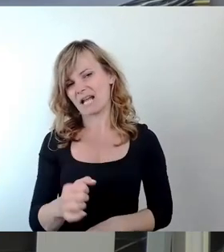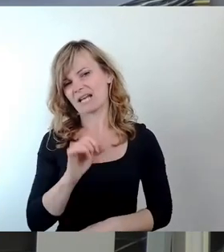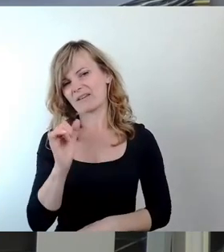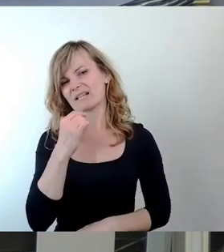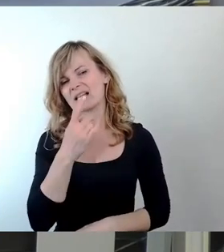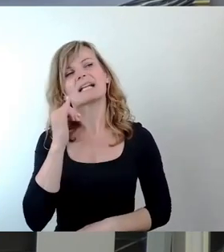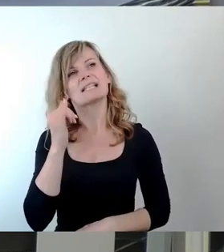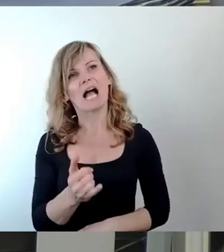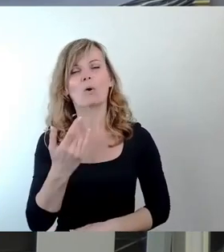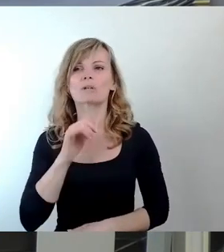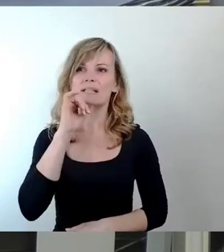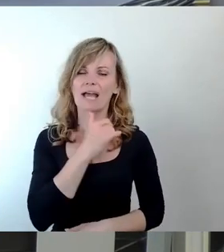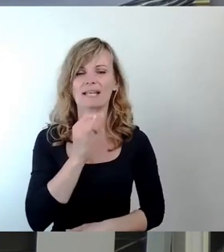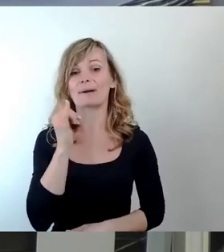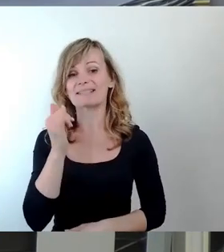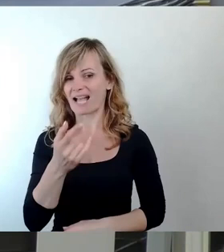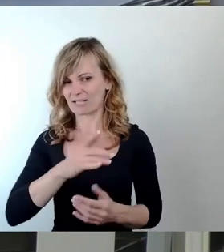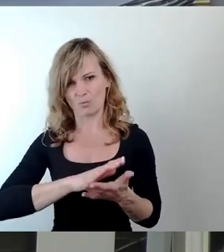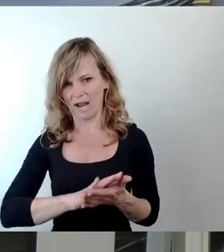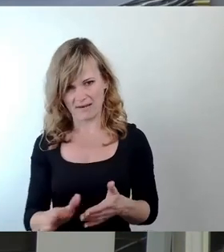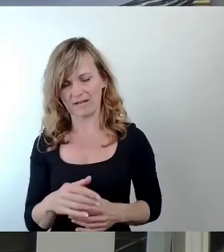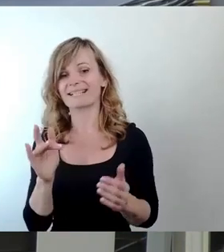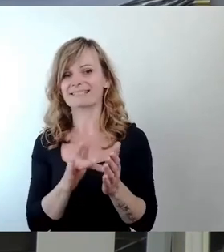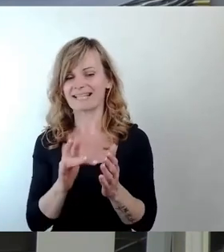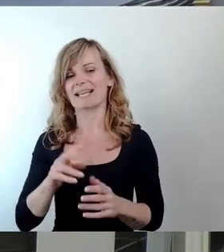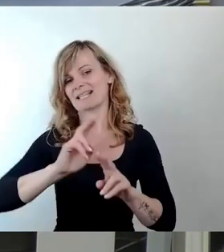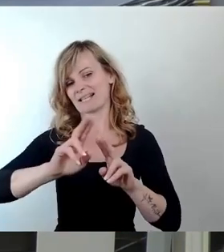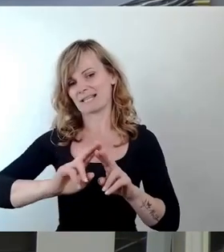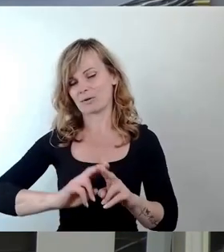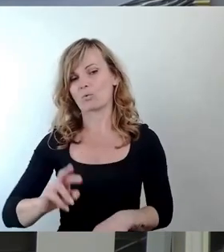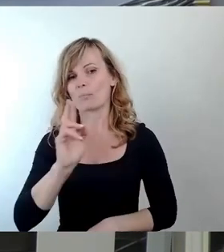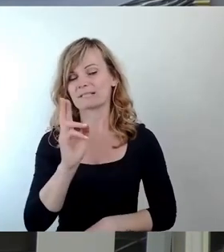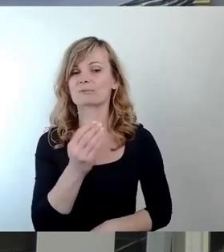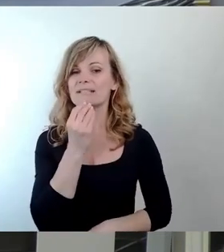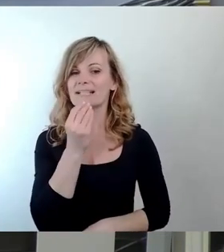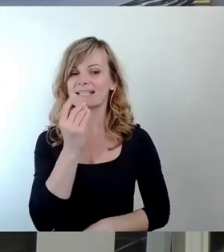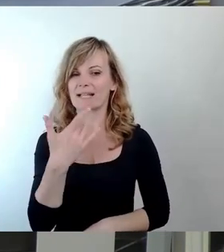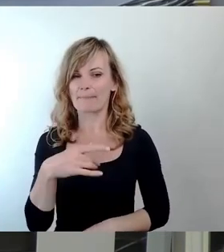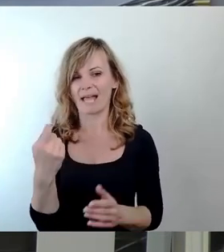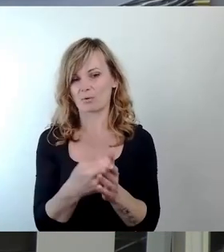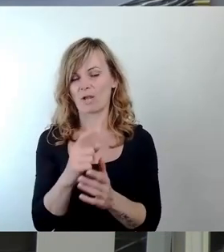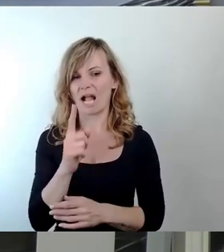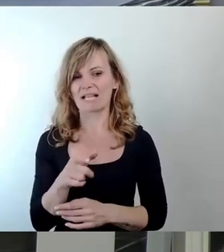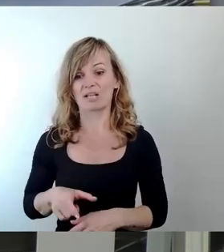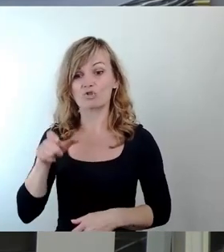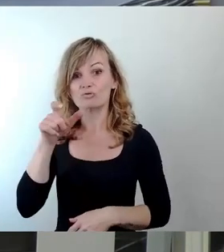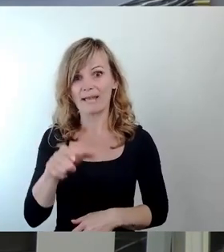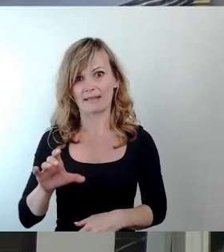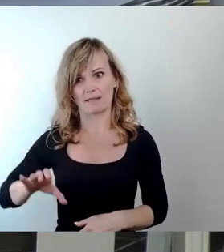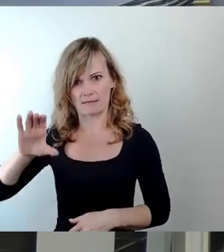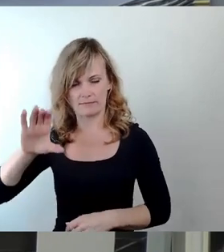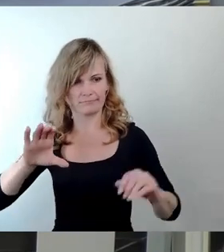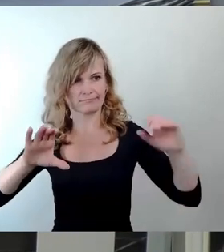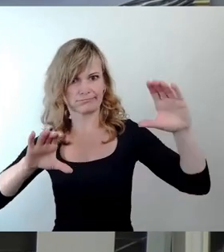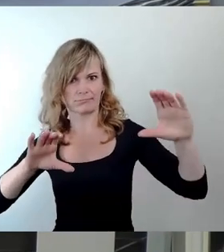aber bei einem Ja ist das nicht ganz so einfach, denn die Sanierung der Robotronenkantine ist deutlich teurer, als die Spende abdeckt. Die Spende